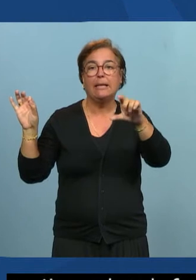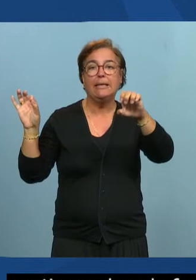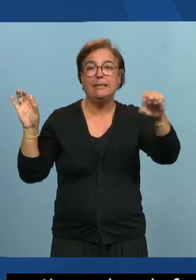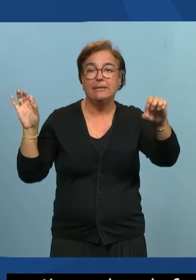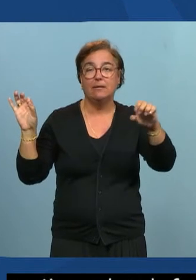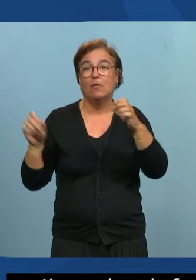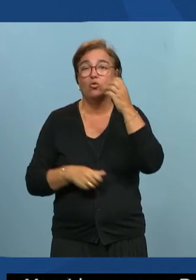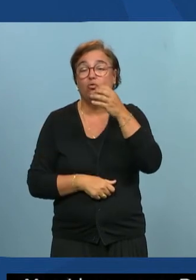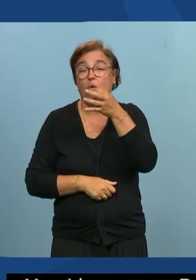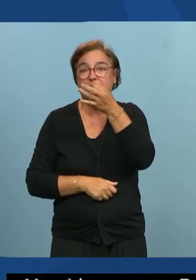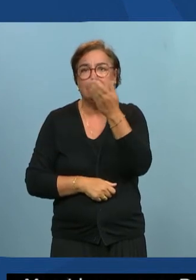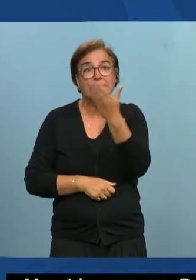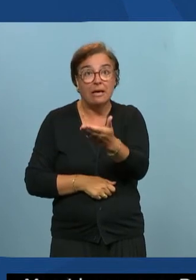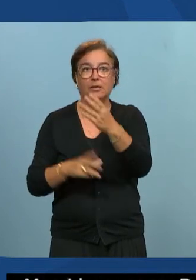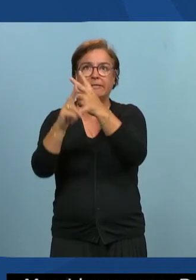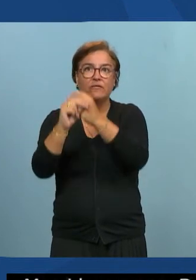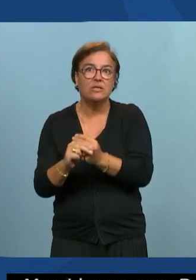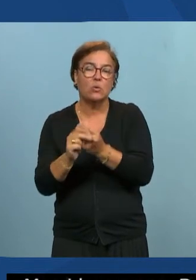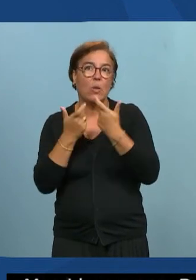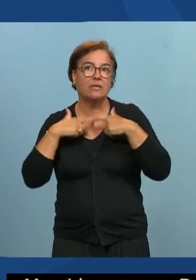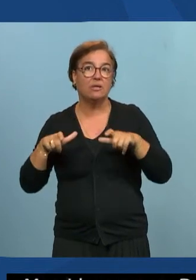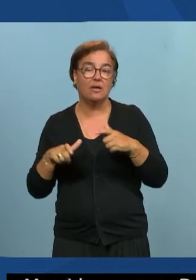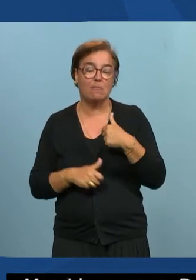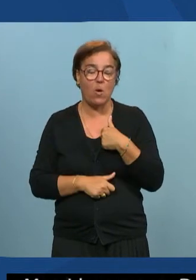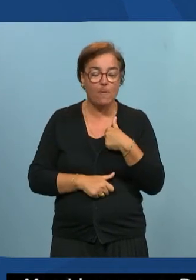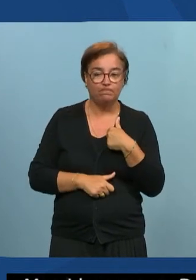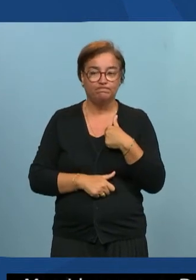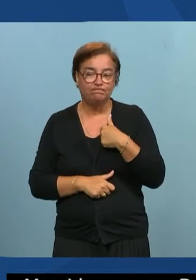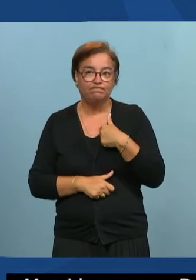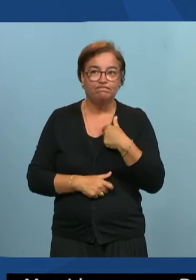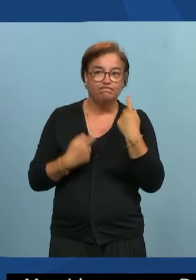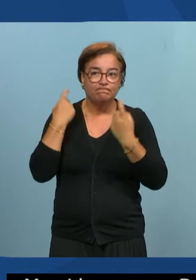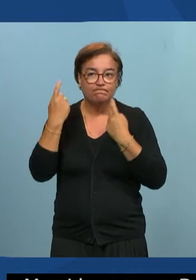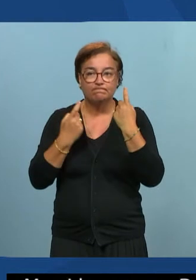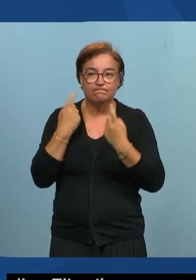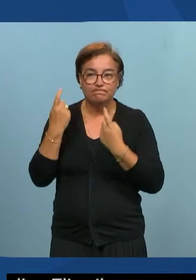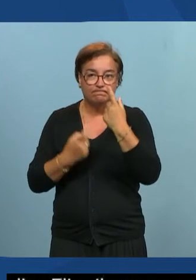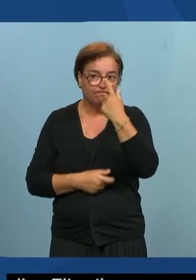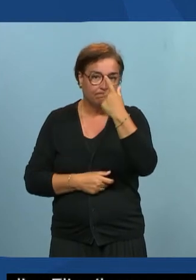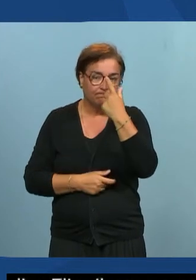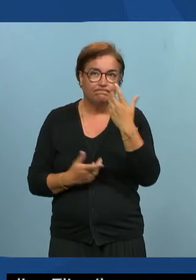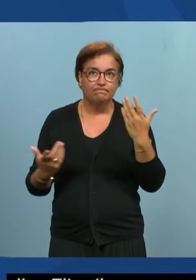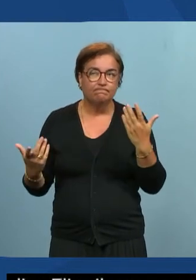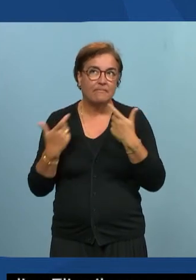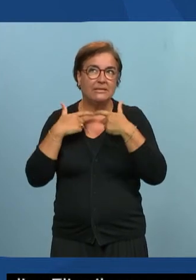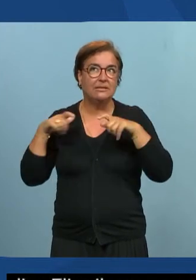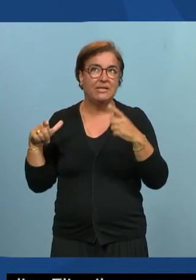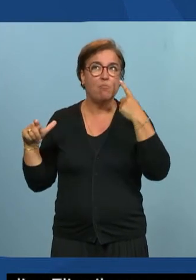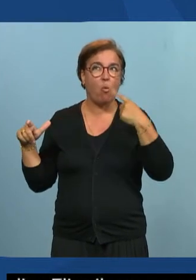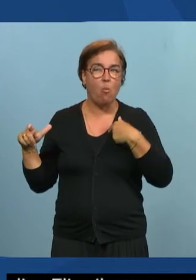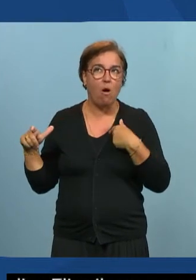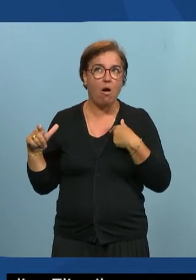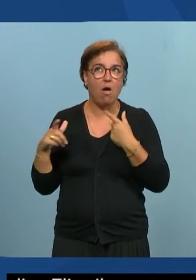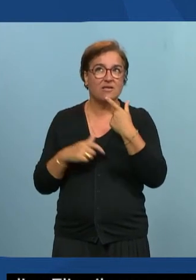étant une définition de l'accessibilité. Du coup, je me suis prêté à cet exercice-là qui a essayé de définir ce que représente pour moi